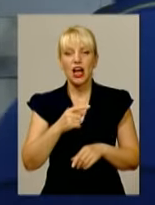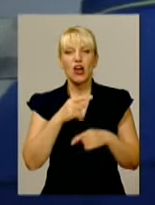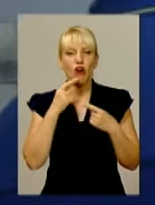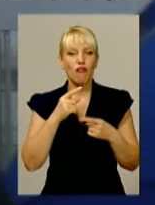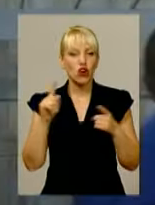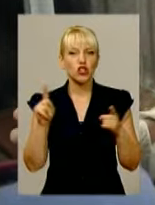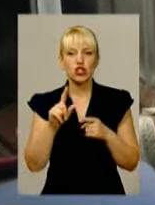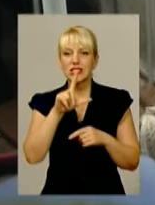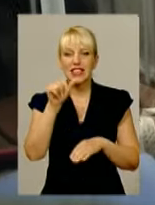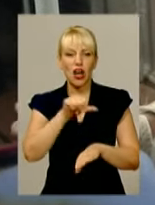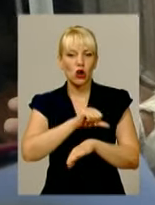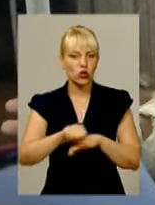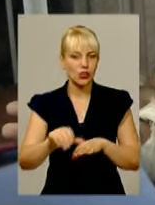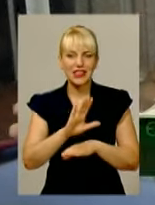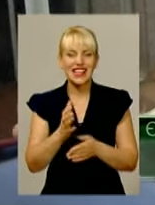навіть не збирався.